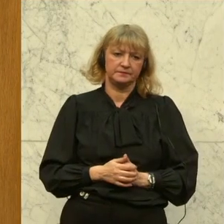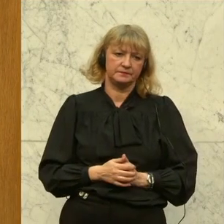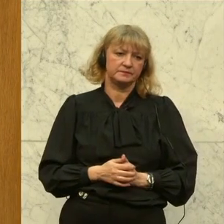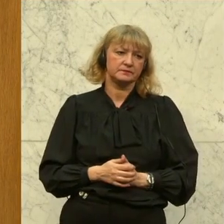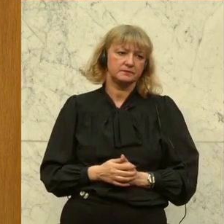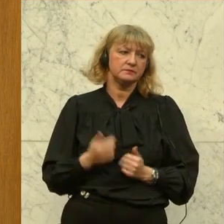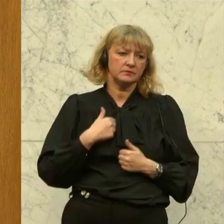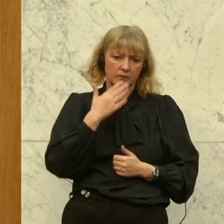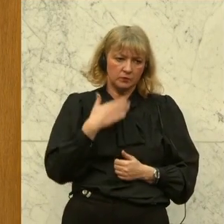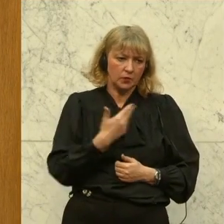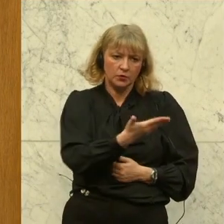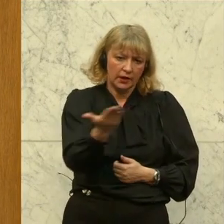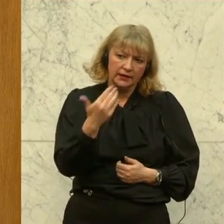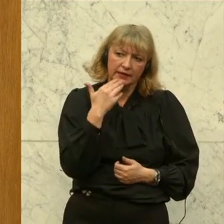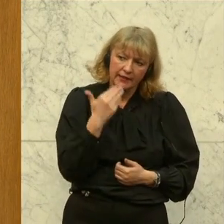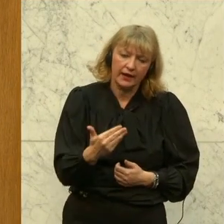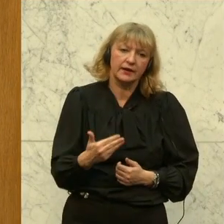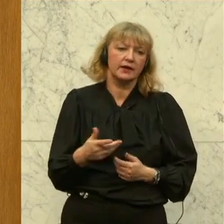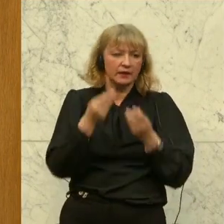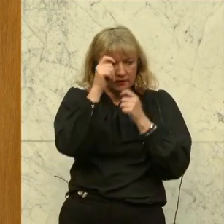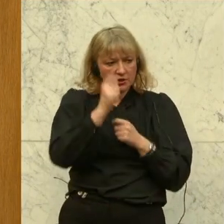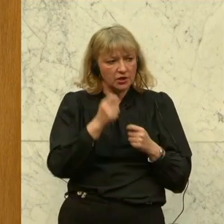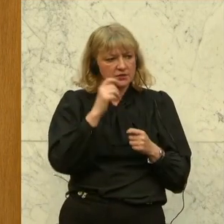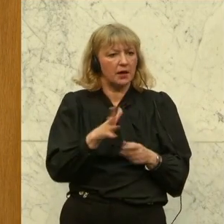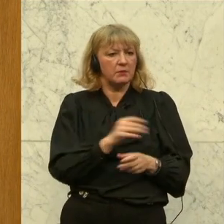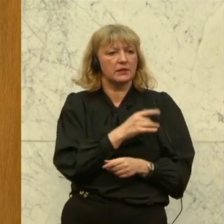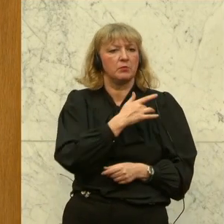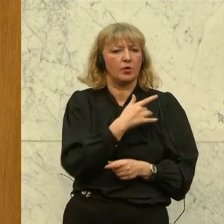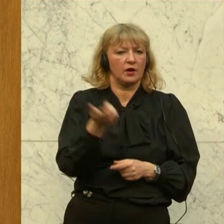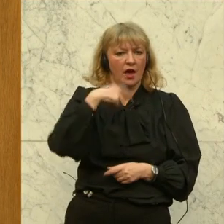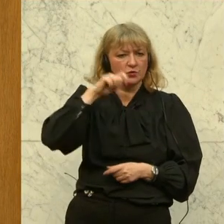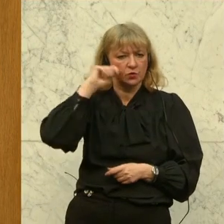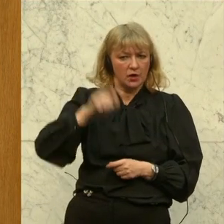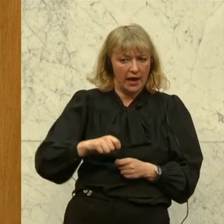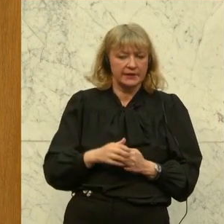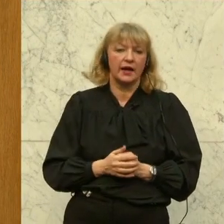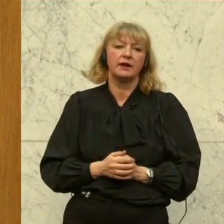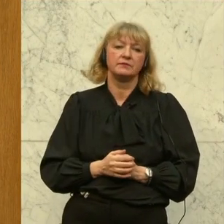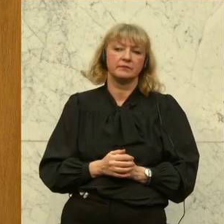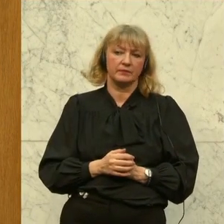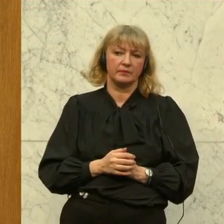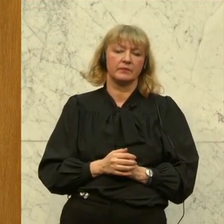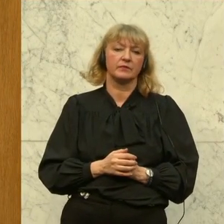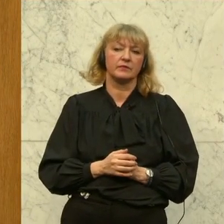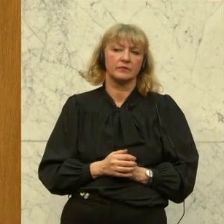ich möchte Ihnen danken, geschätzte Mitbürgerinnen und Mitbürger aus der Ukraine, dafür,